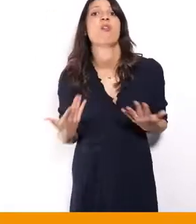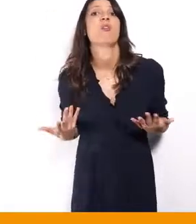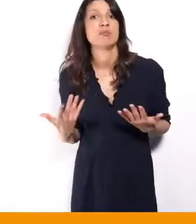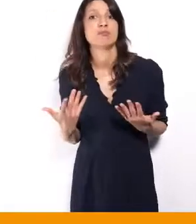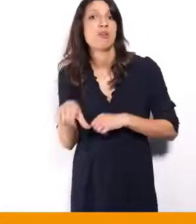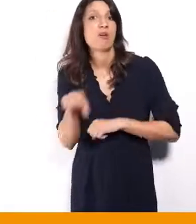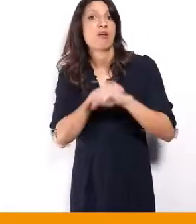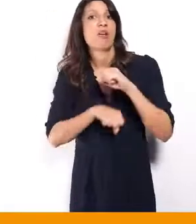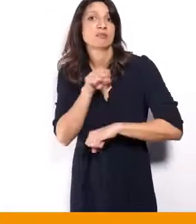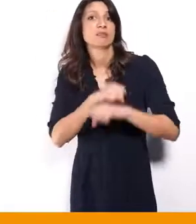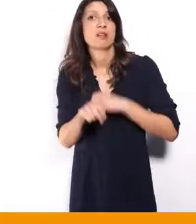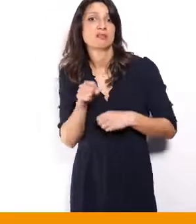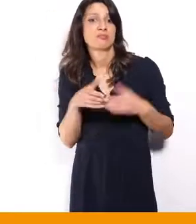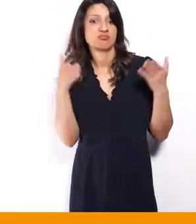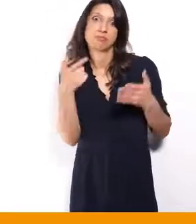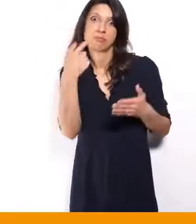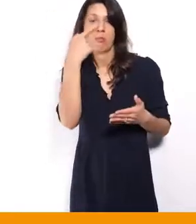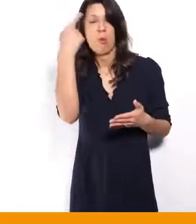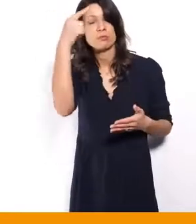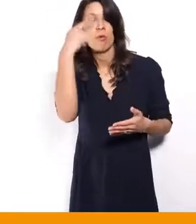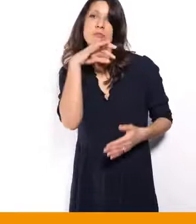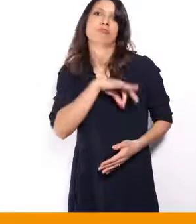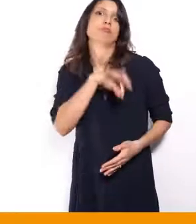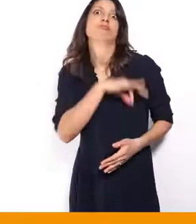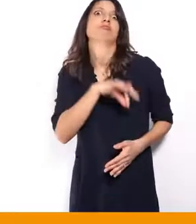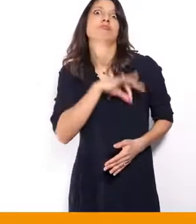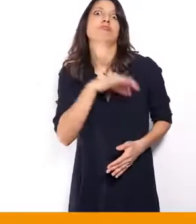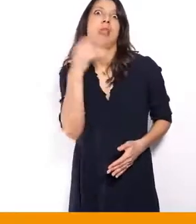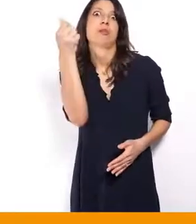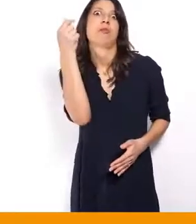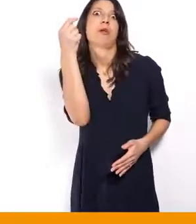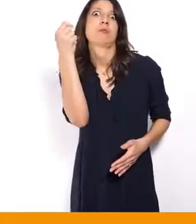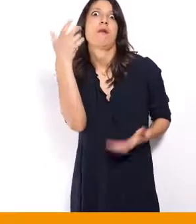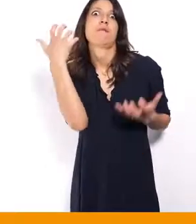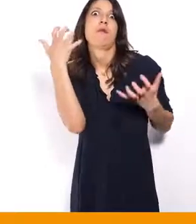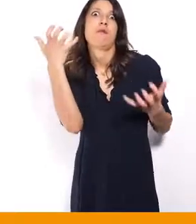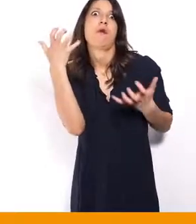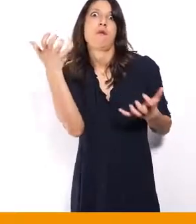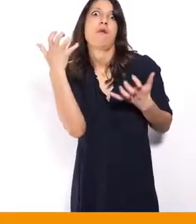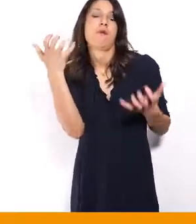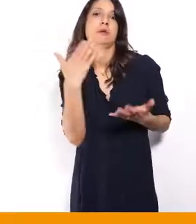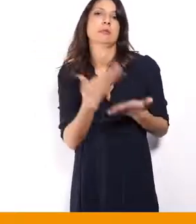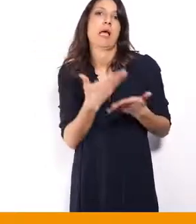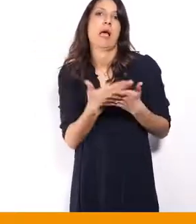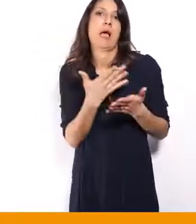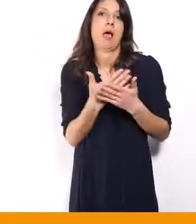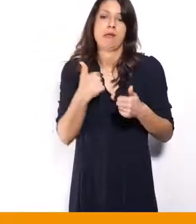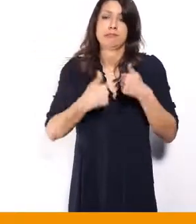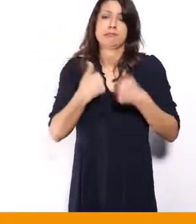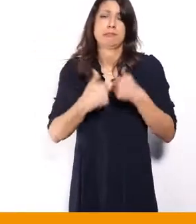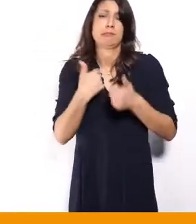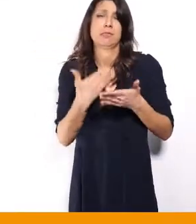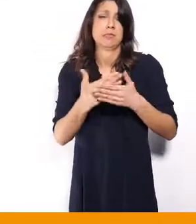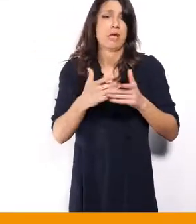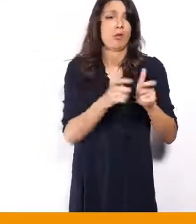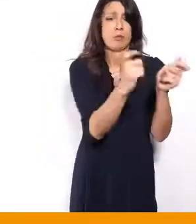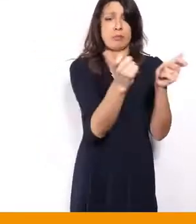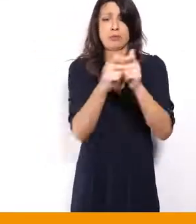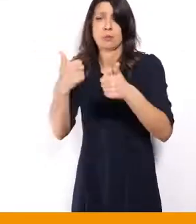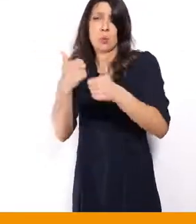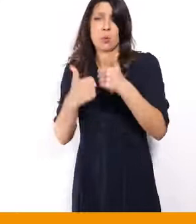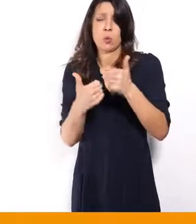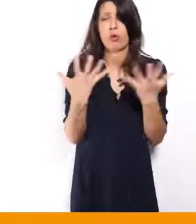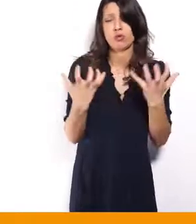avec un système capitaliste où il n a que cette course à la rentabilité, au profit, cette concurrence, cela qui compte.